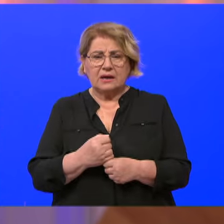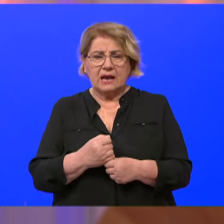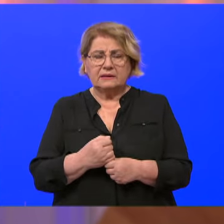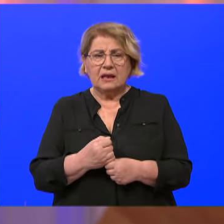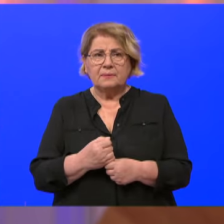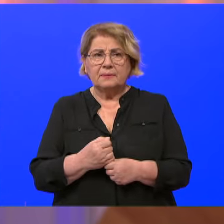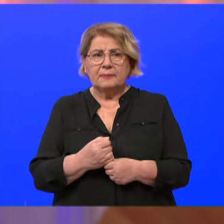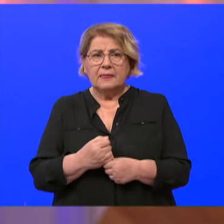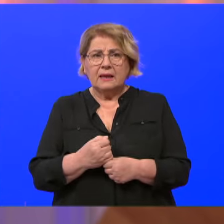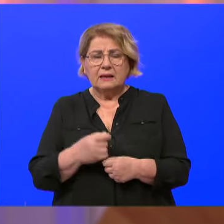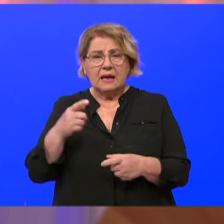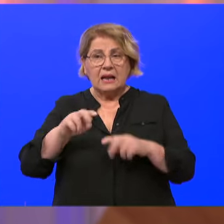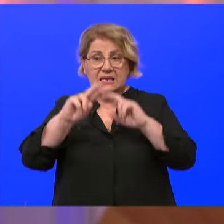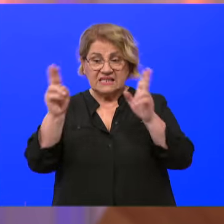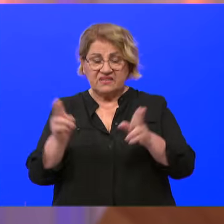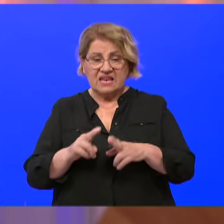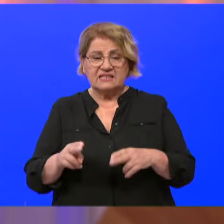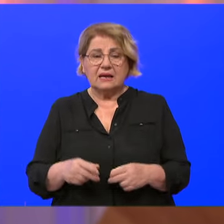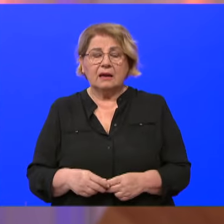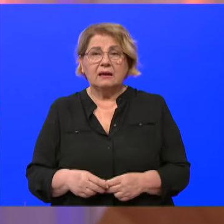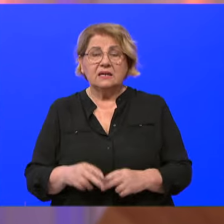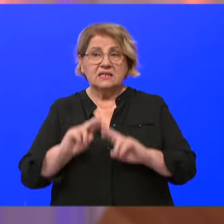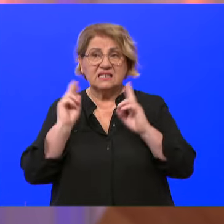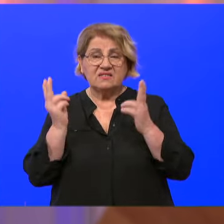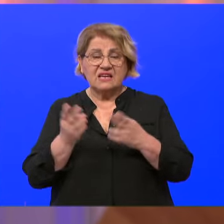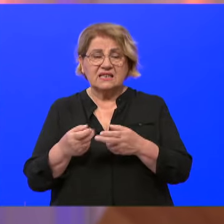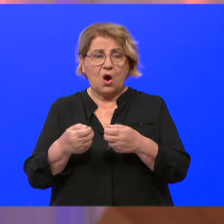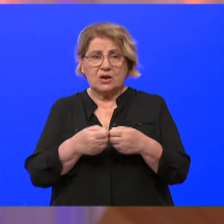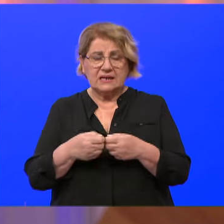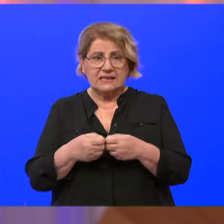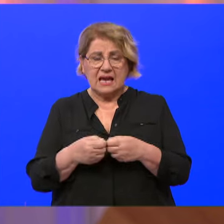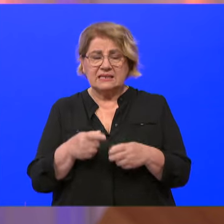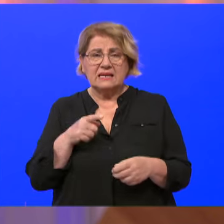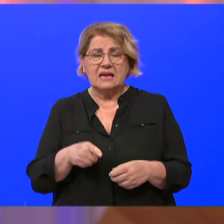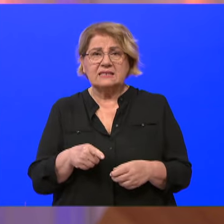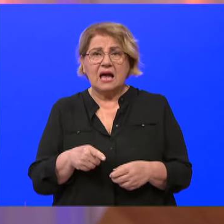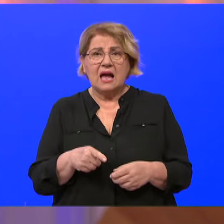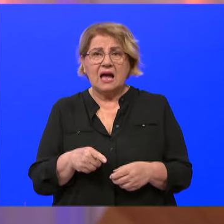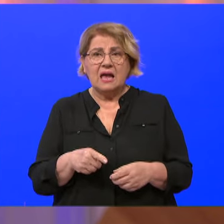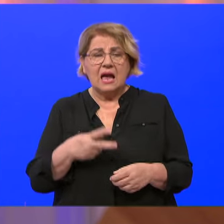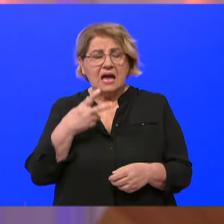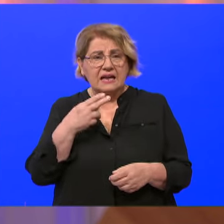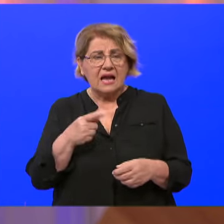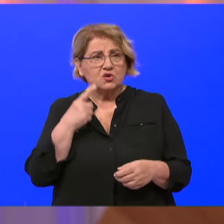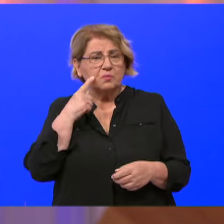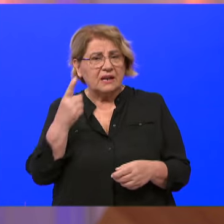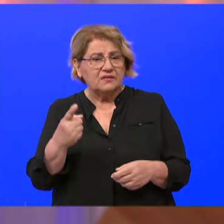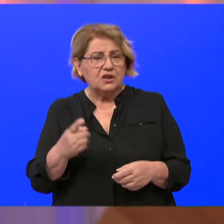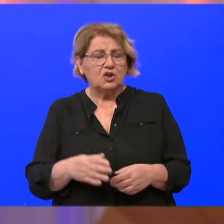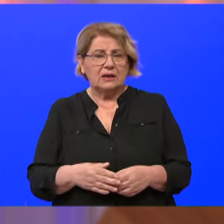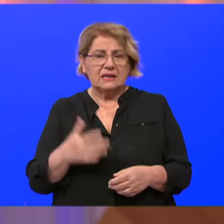globokan svjetska organizacija za rak. Neka predviđanja su bila za